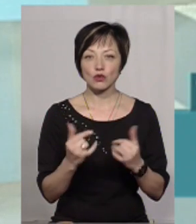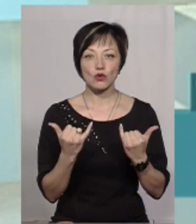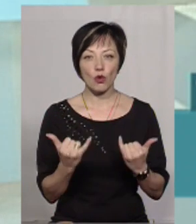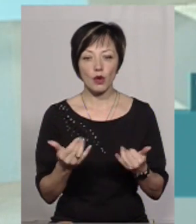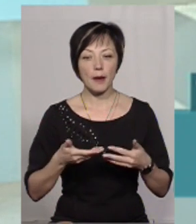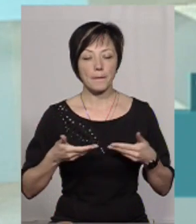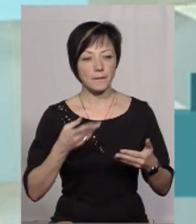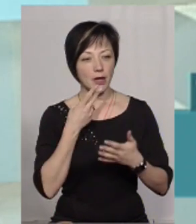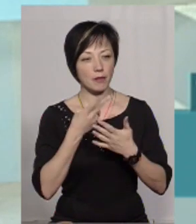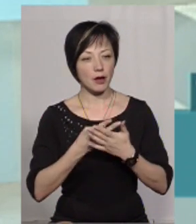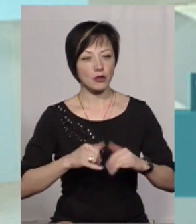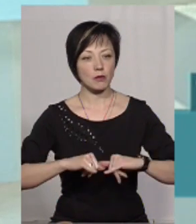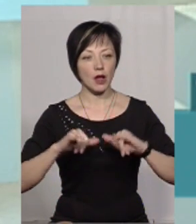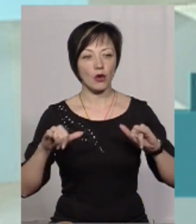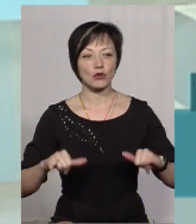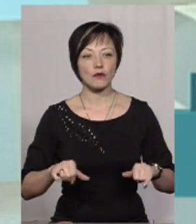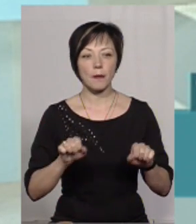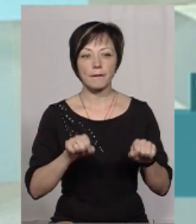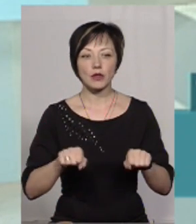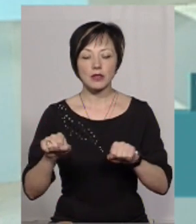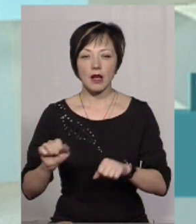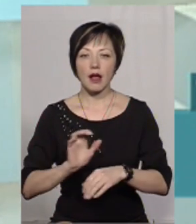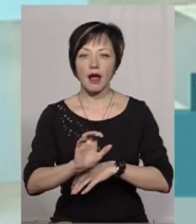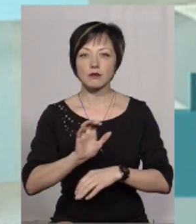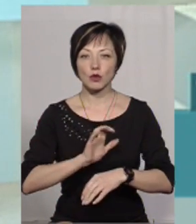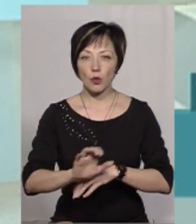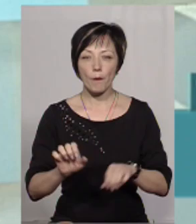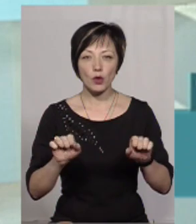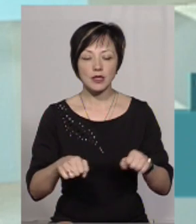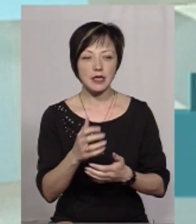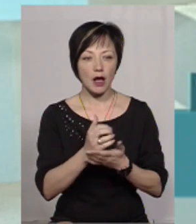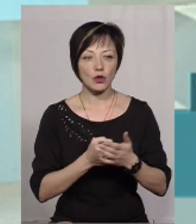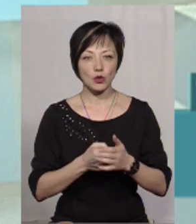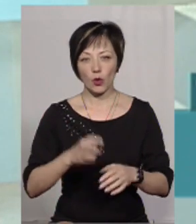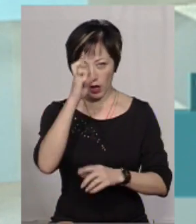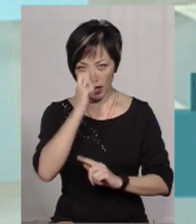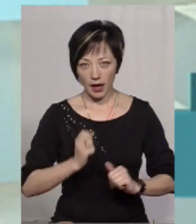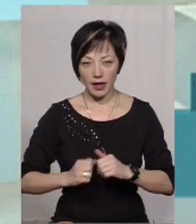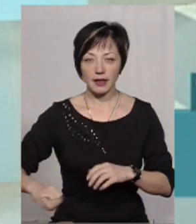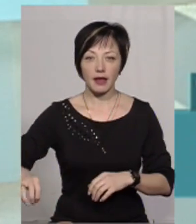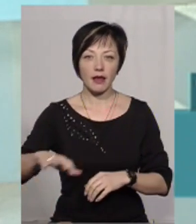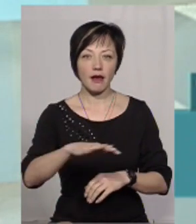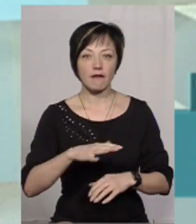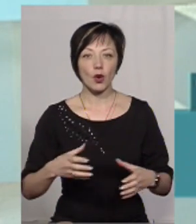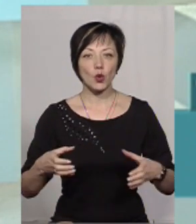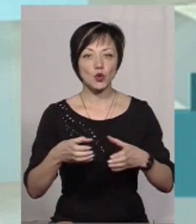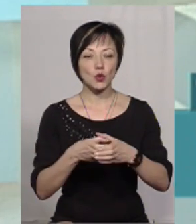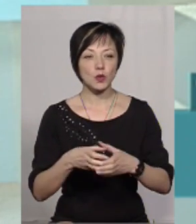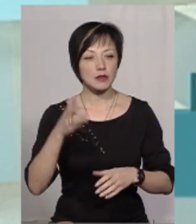що сьогодні ми бачимо нарощування експортного потенціалу якраз до країн Європейського Союзу з